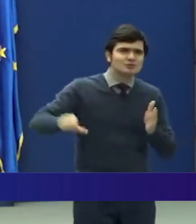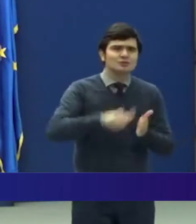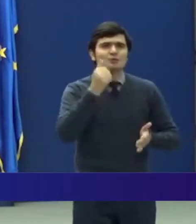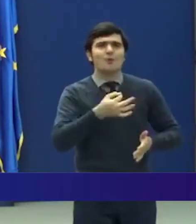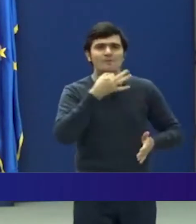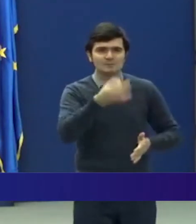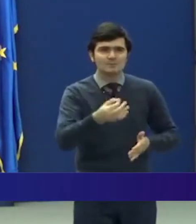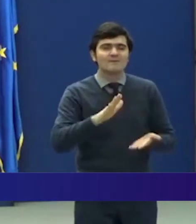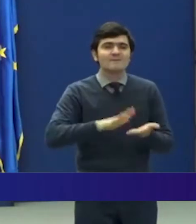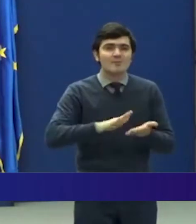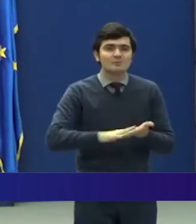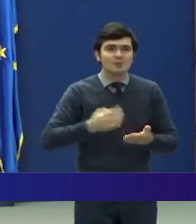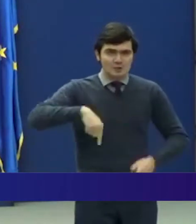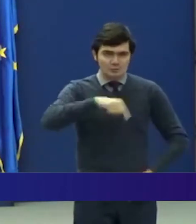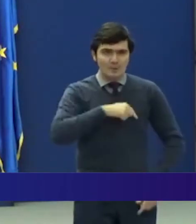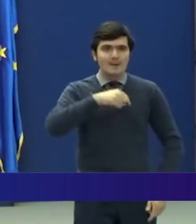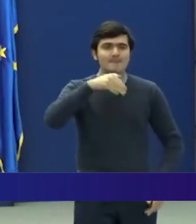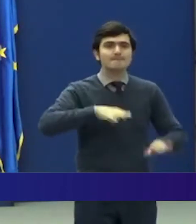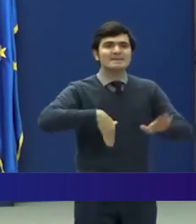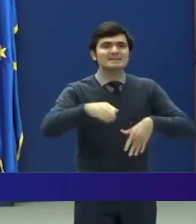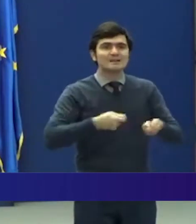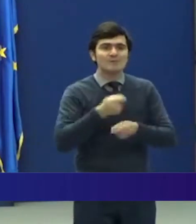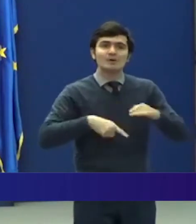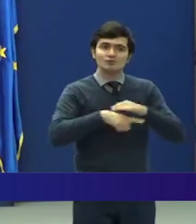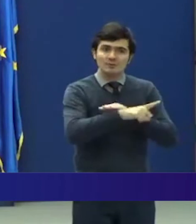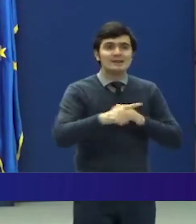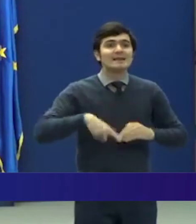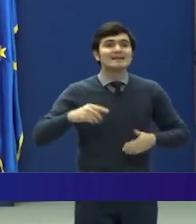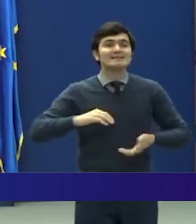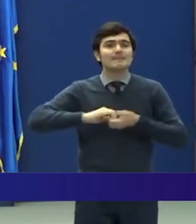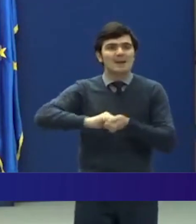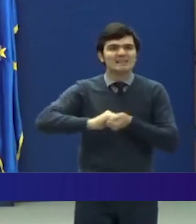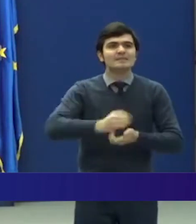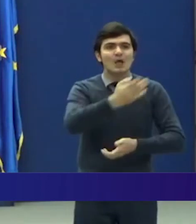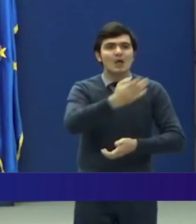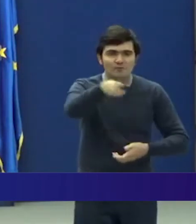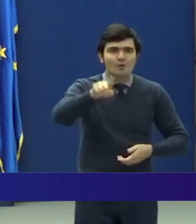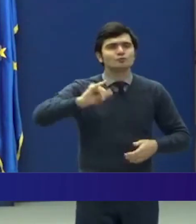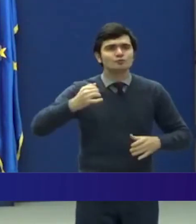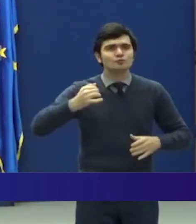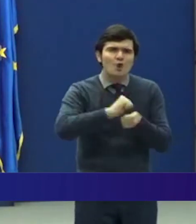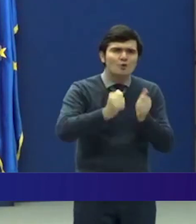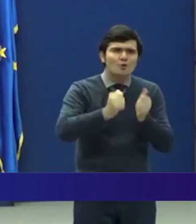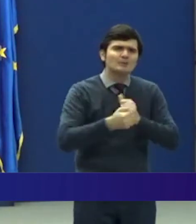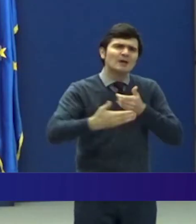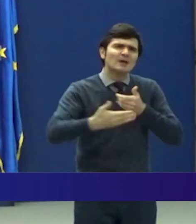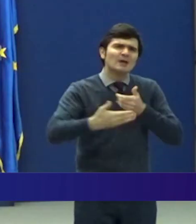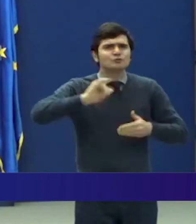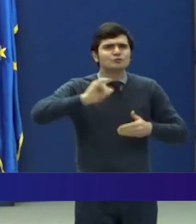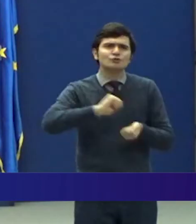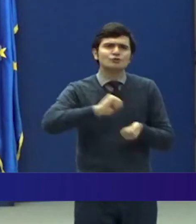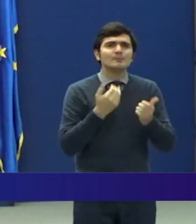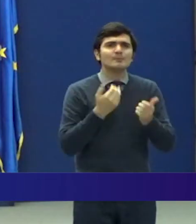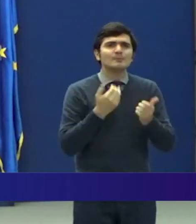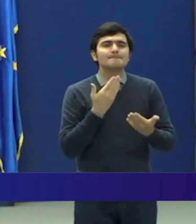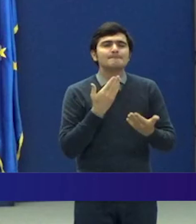faptul că Ministerul Afacerilor Interne vă este partener, luptă alături și pentru dumneavoastră